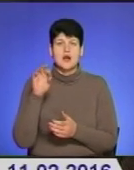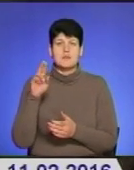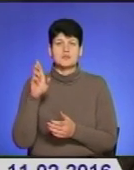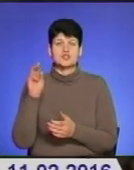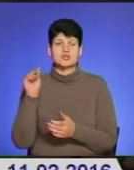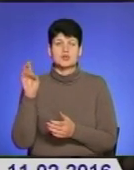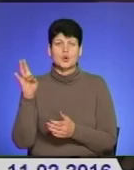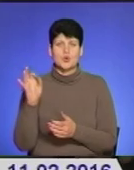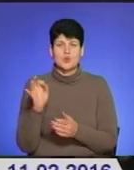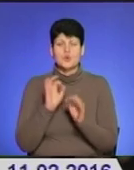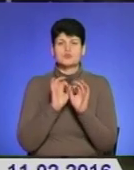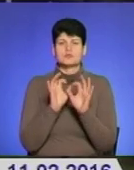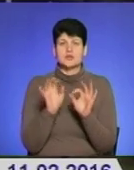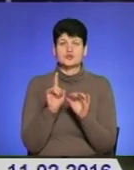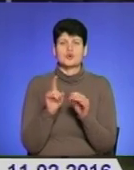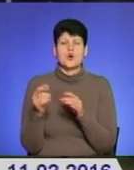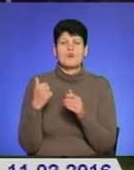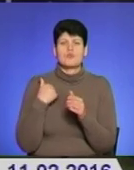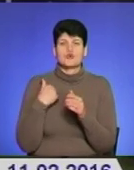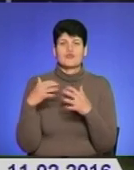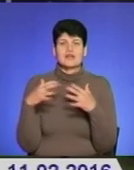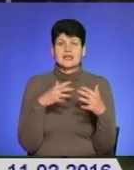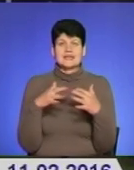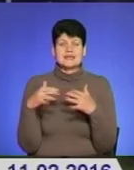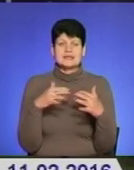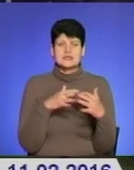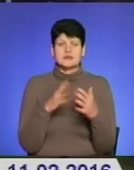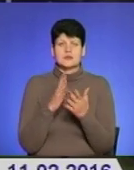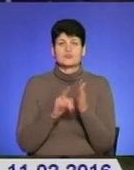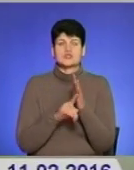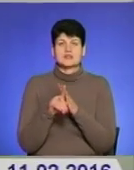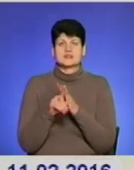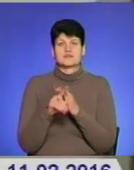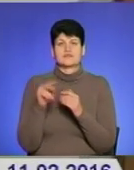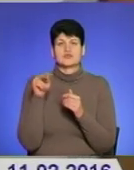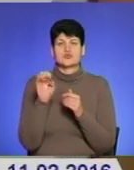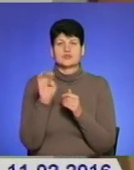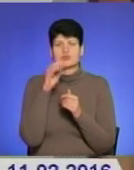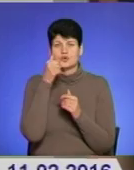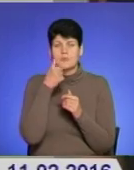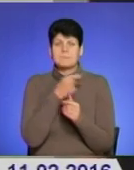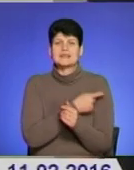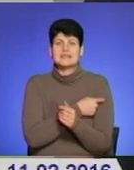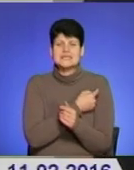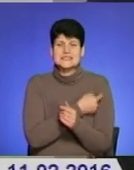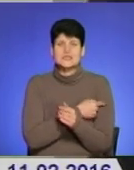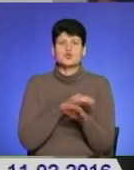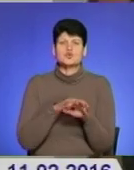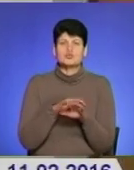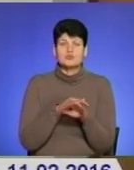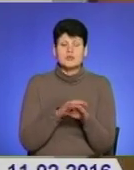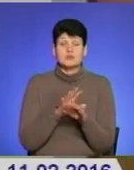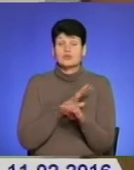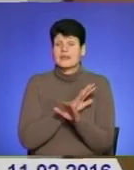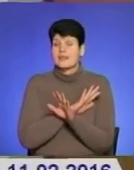Розповідає, що до бойових дій, які розпочалися на Донбасі у 2014 році, медицина, як і суспільство, загалом виявилися